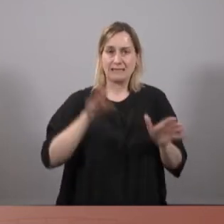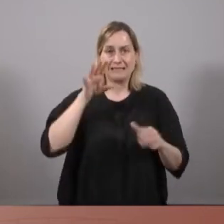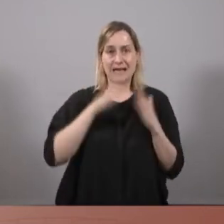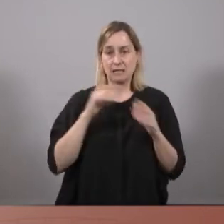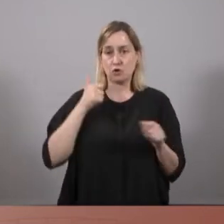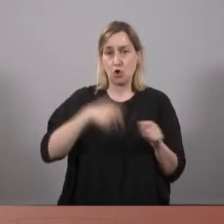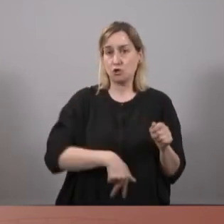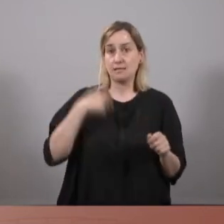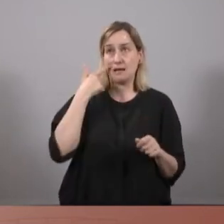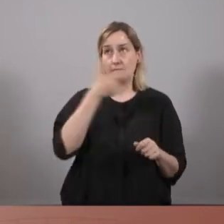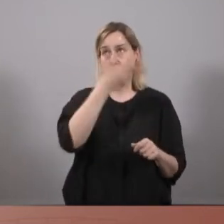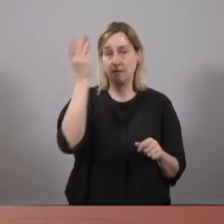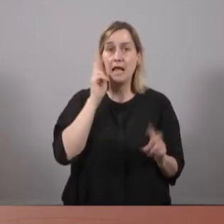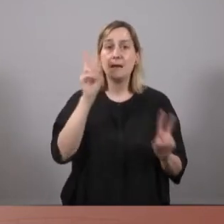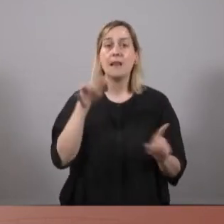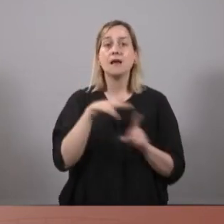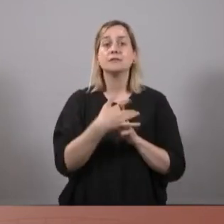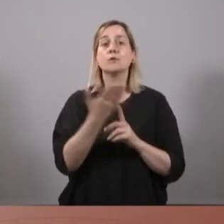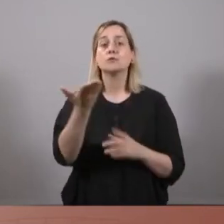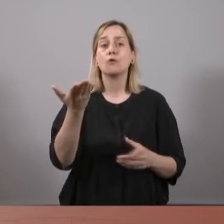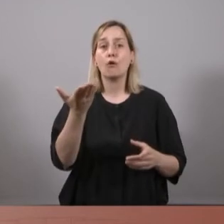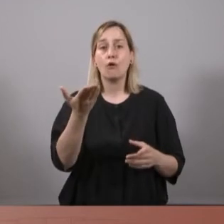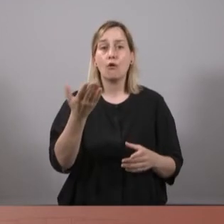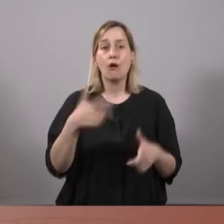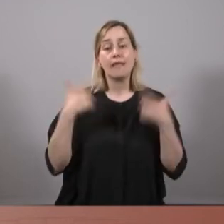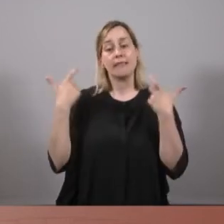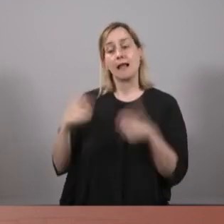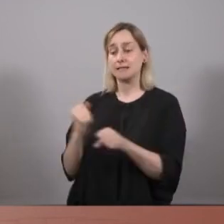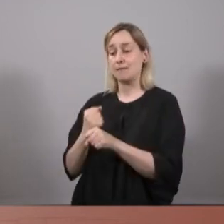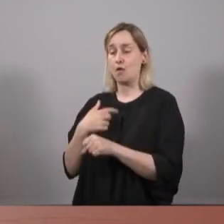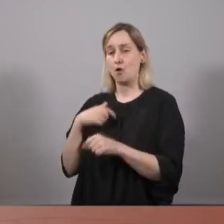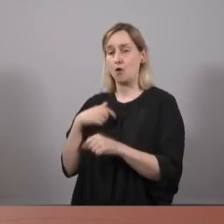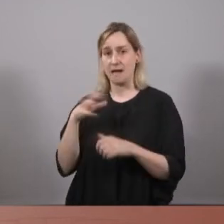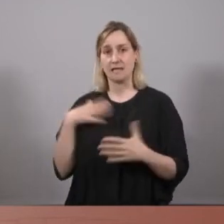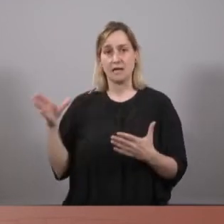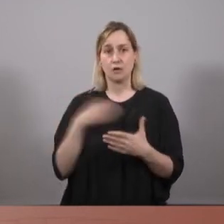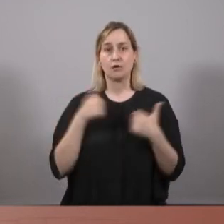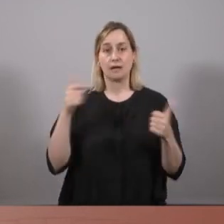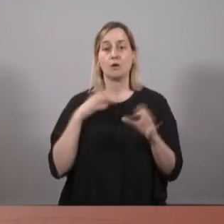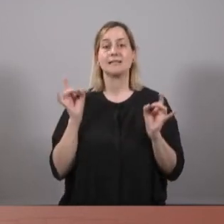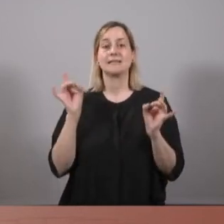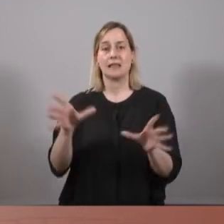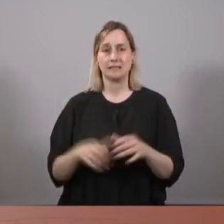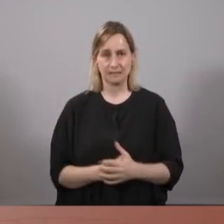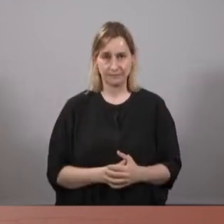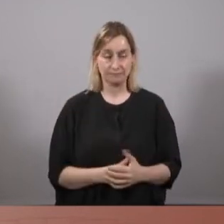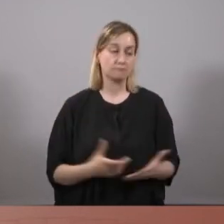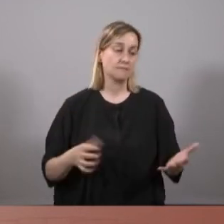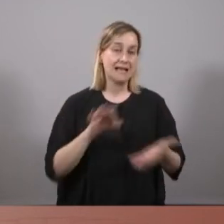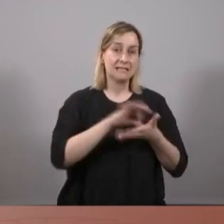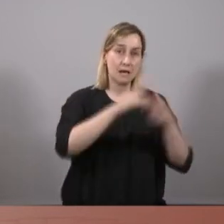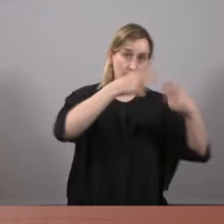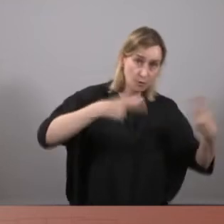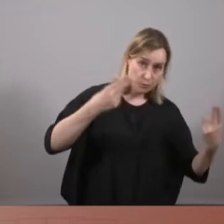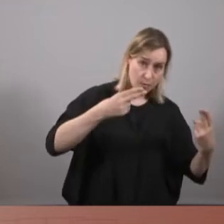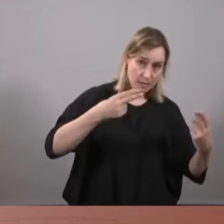escala global, i miri com està la situació de la classe treballadora en el nostre país i a tot arreu i quines són les tendències. Serveis públics o negoci